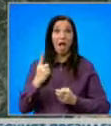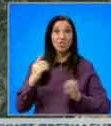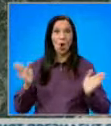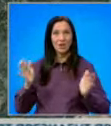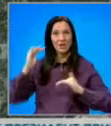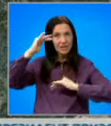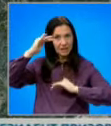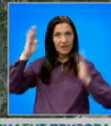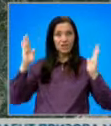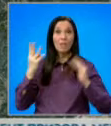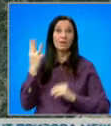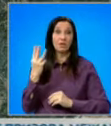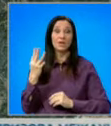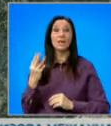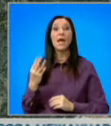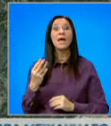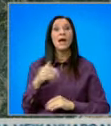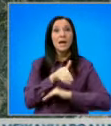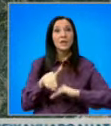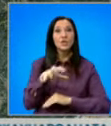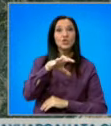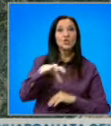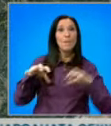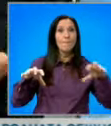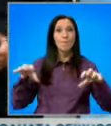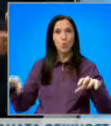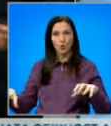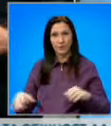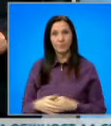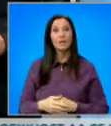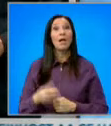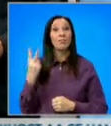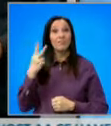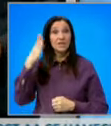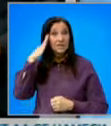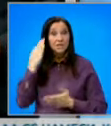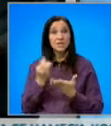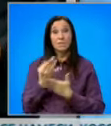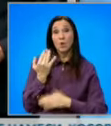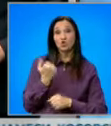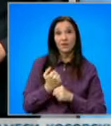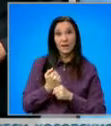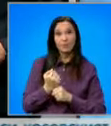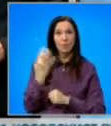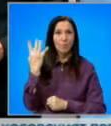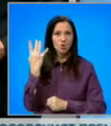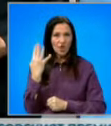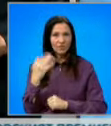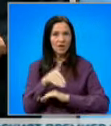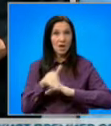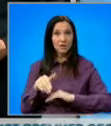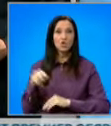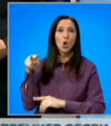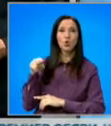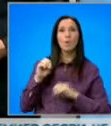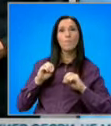съществуващи гранични пункта Гюашево, Станки Лисичково и Златарево. Сега двете държави започват работа по четвърти гранично